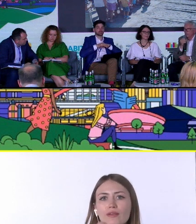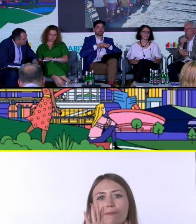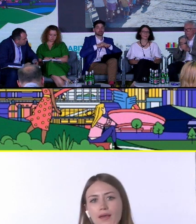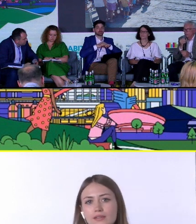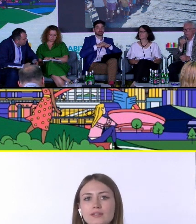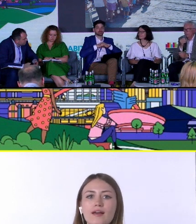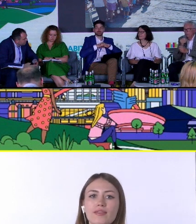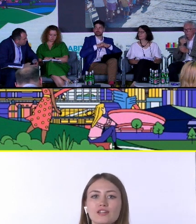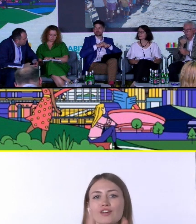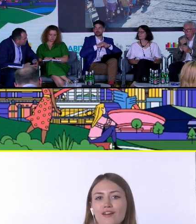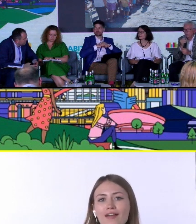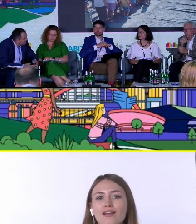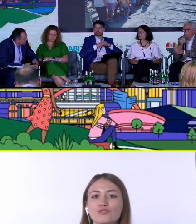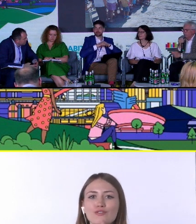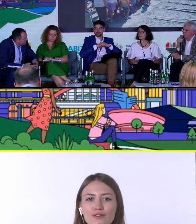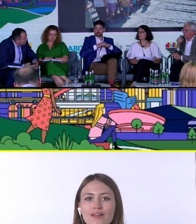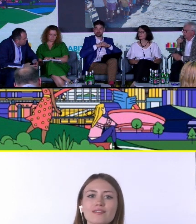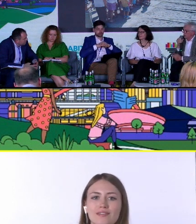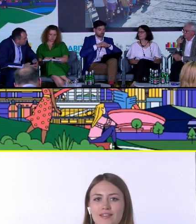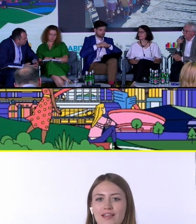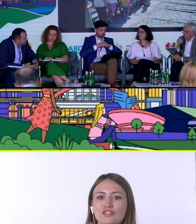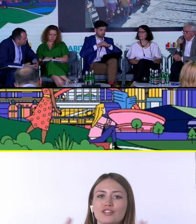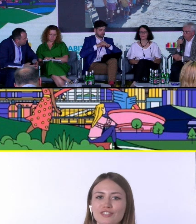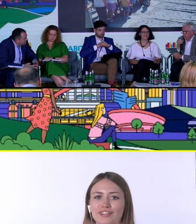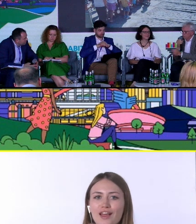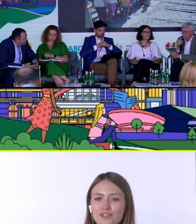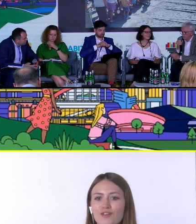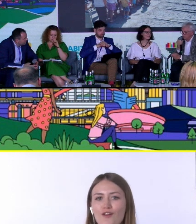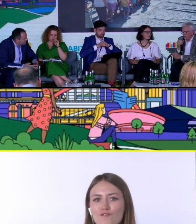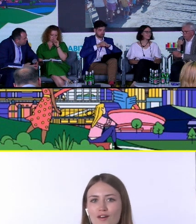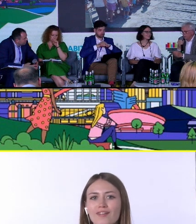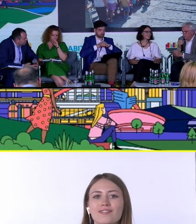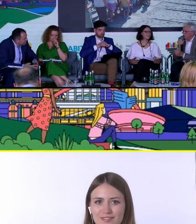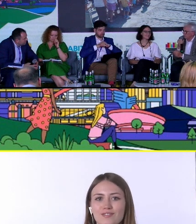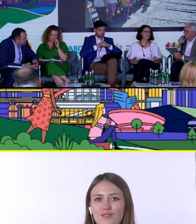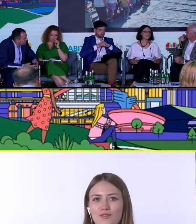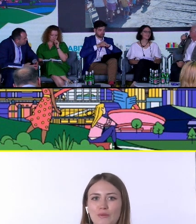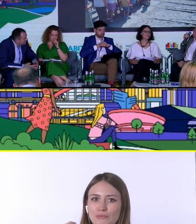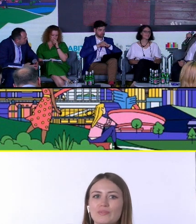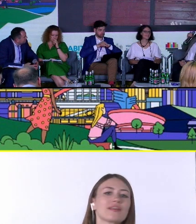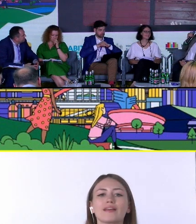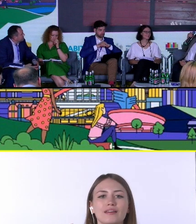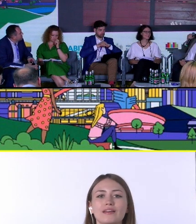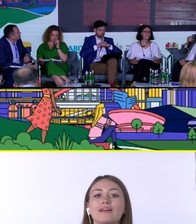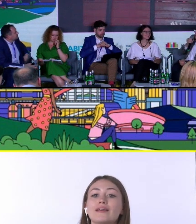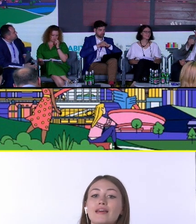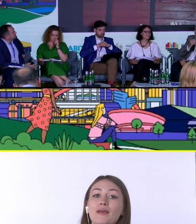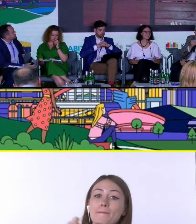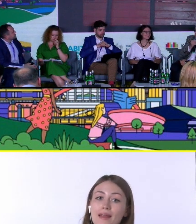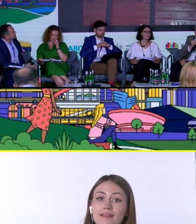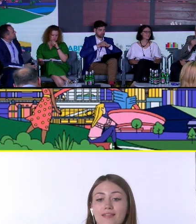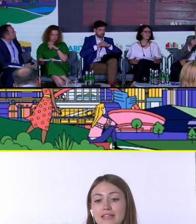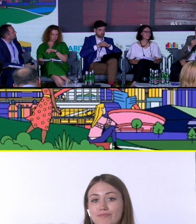wybiera, pieniądze, 10 lokomotyw to... 10 wagonów to lokomotywa. Pracują, zarabiają. I oni świetnie się